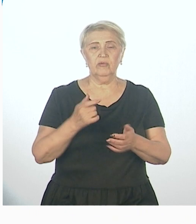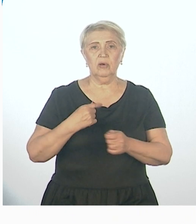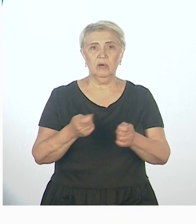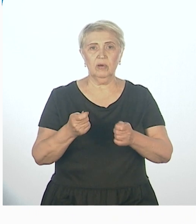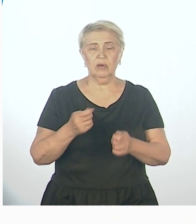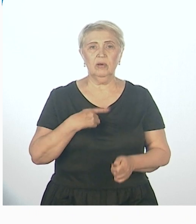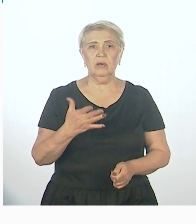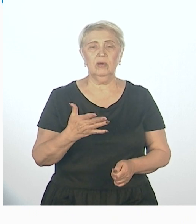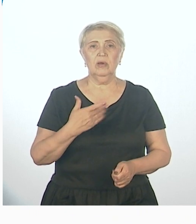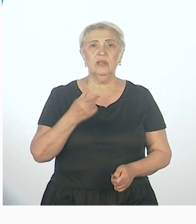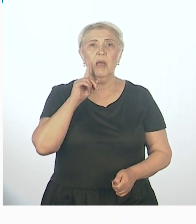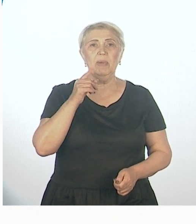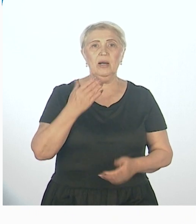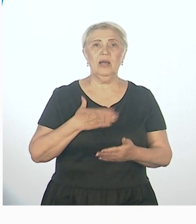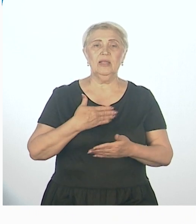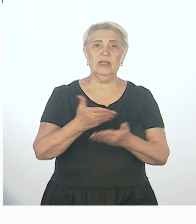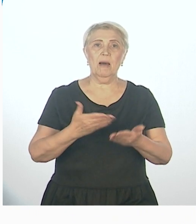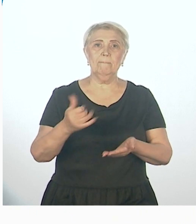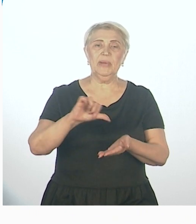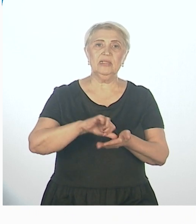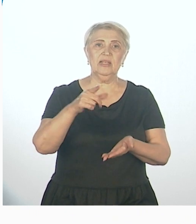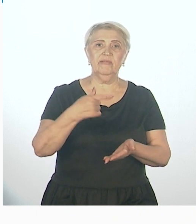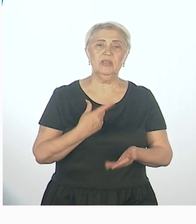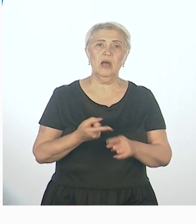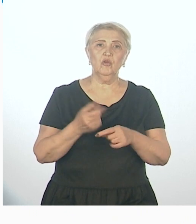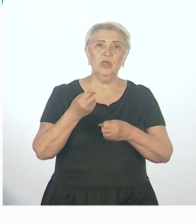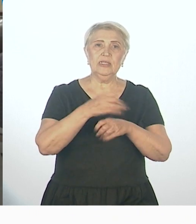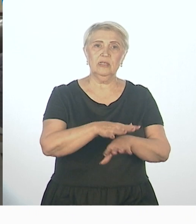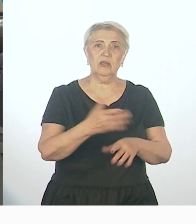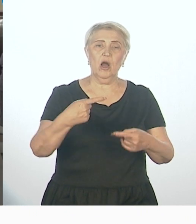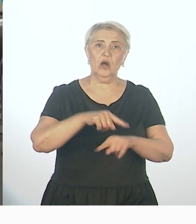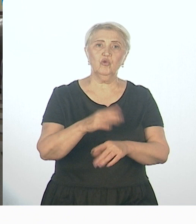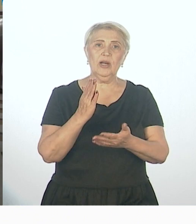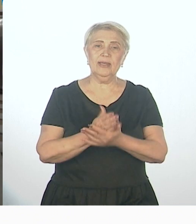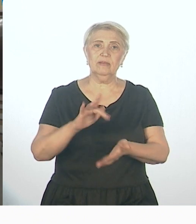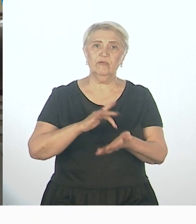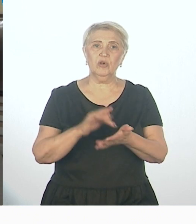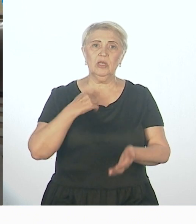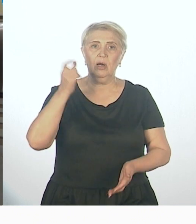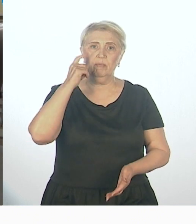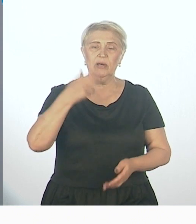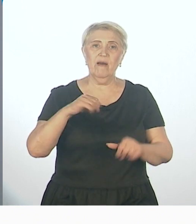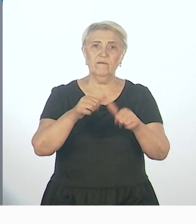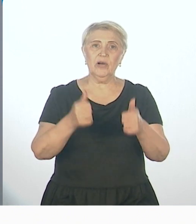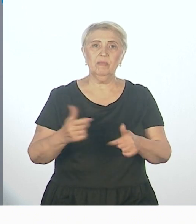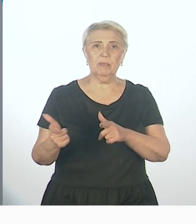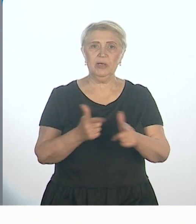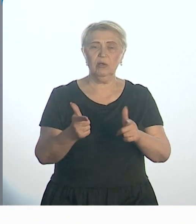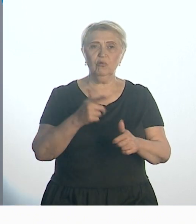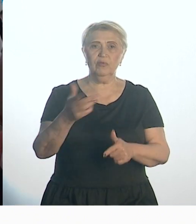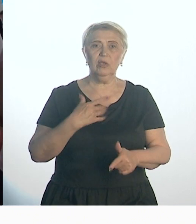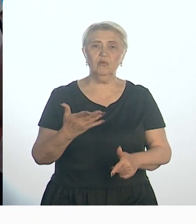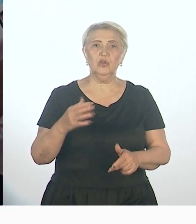не пора ли нам представить все те инновации, которые существуют в городе Хабаровске. Конечно, в рамках подготовки к юбилею города